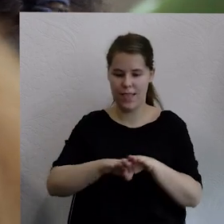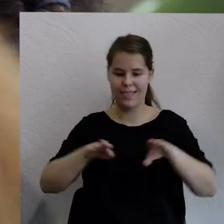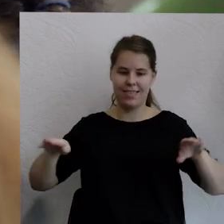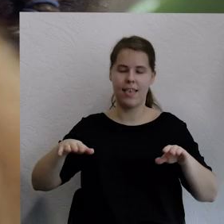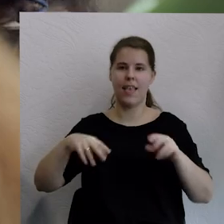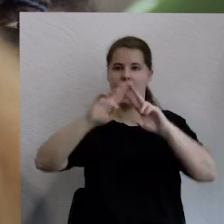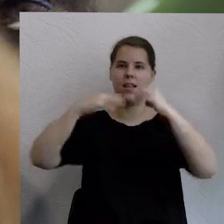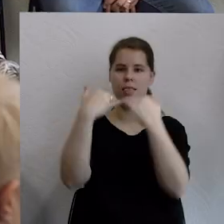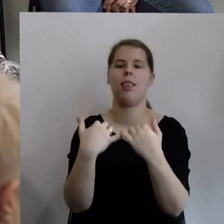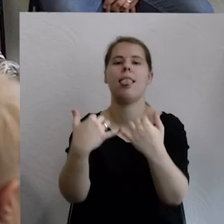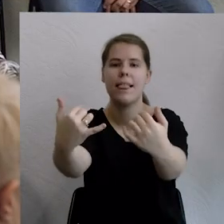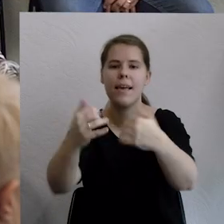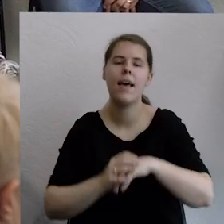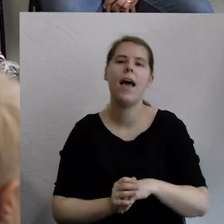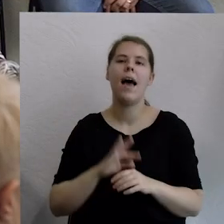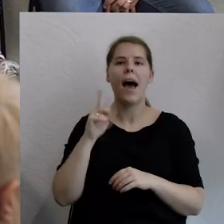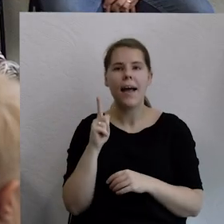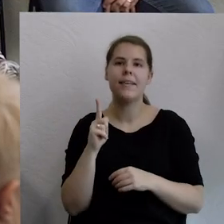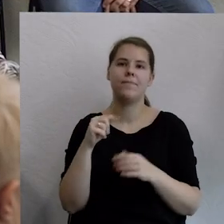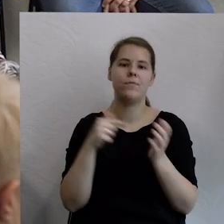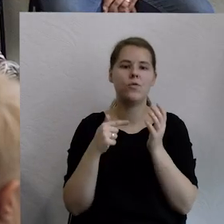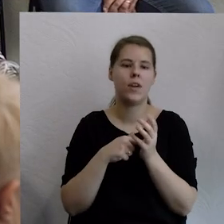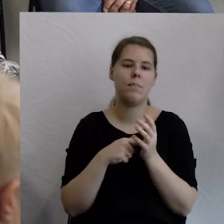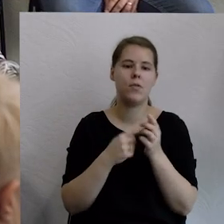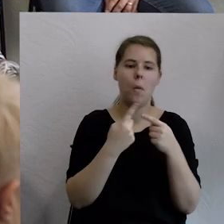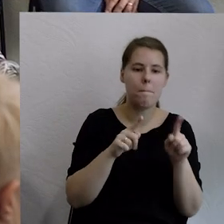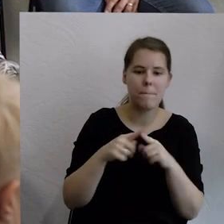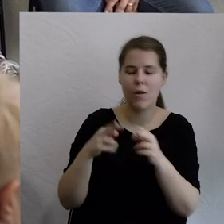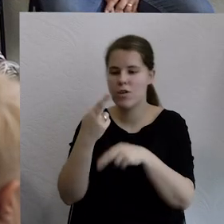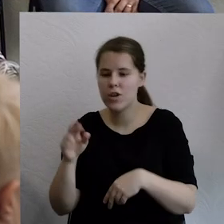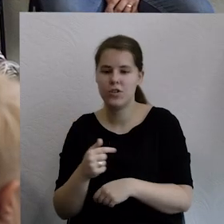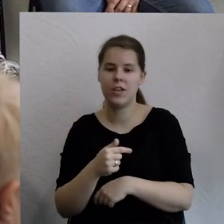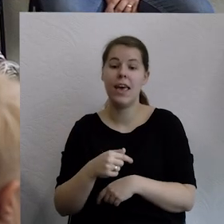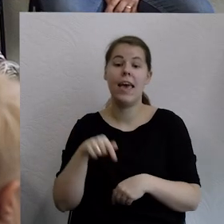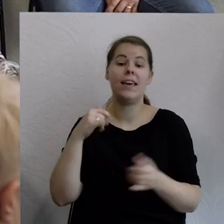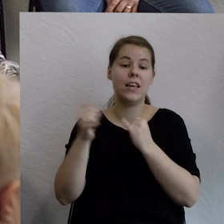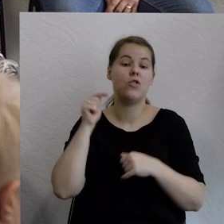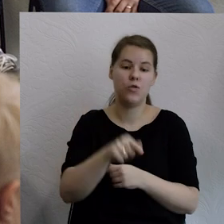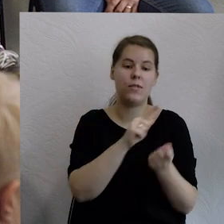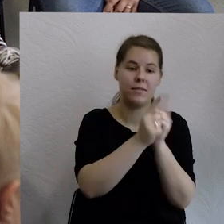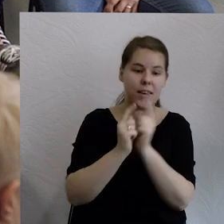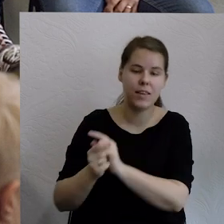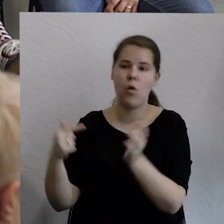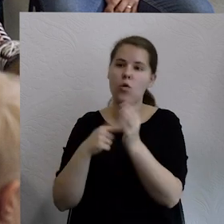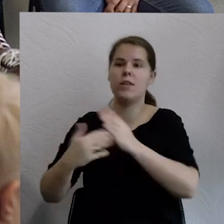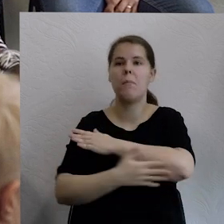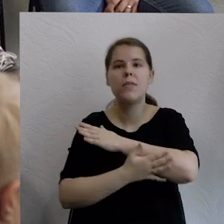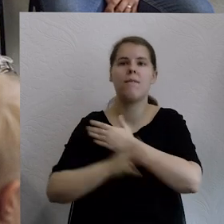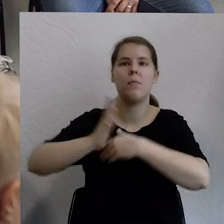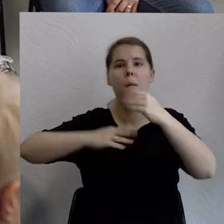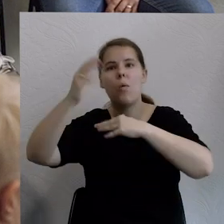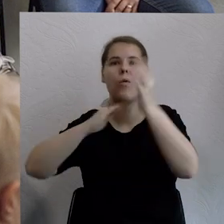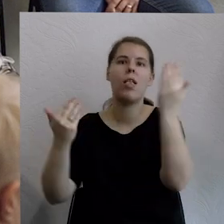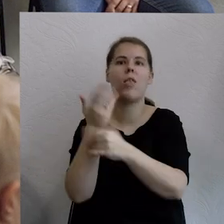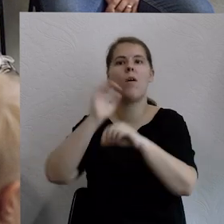propozycja, ale myślę, że od podobnych mikro pomysłów rodzą się prawdziwe partnerskie też układy i możliwość zabierania głosu, no